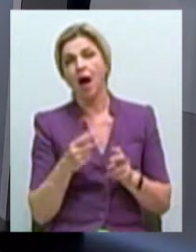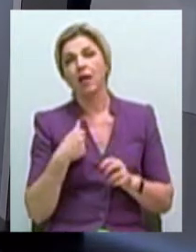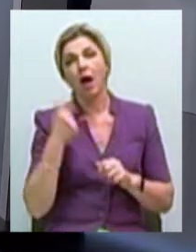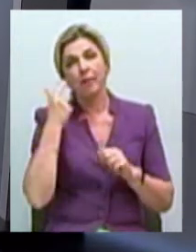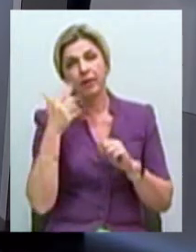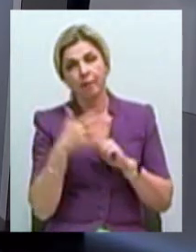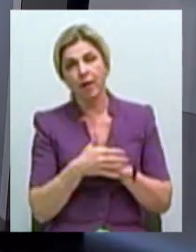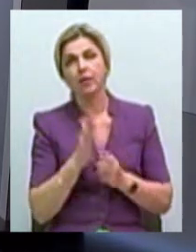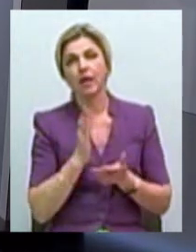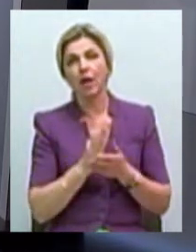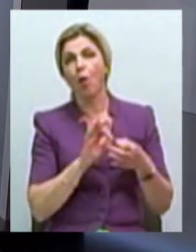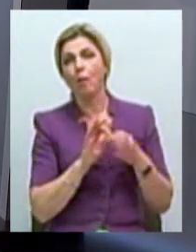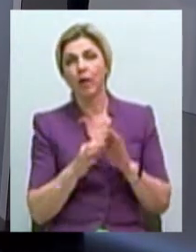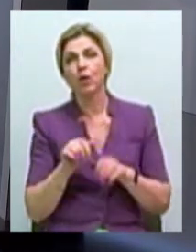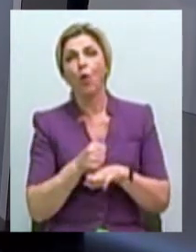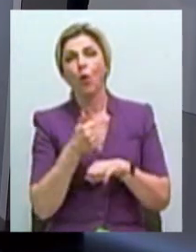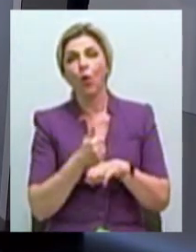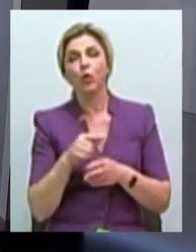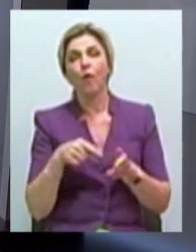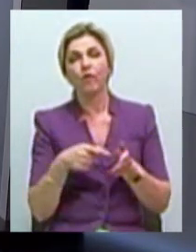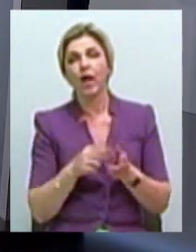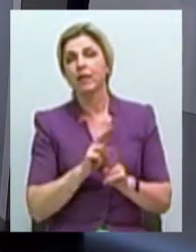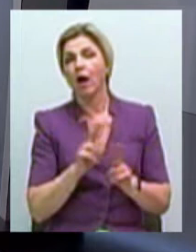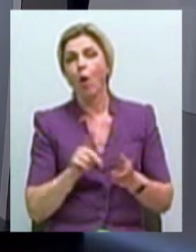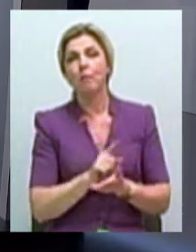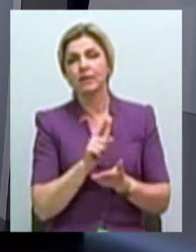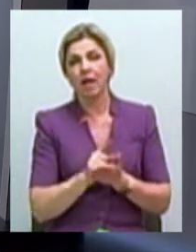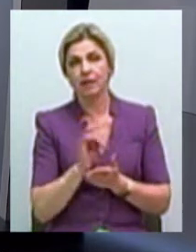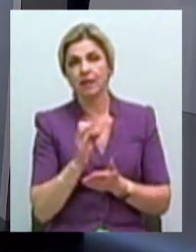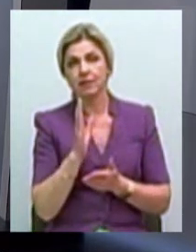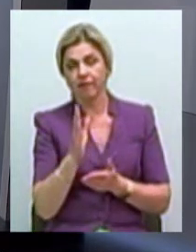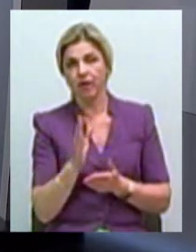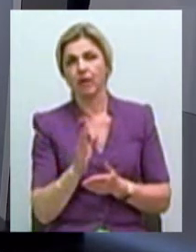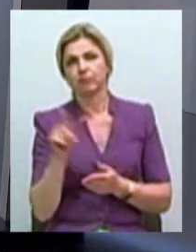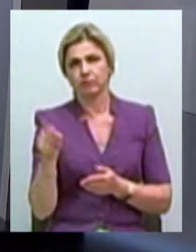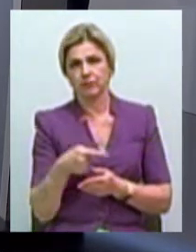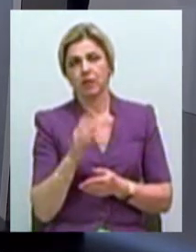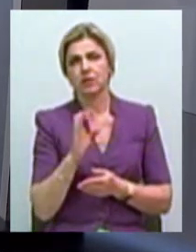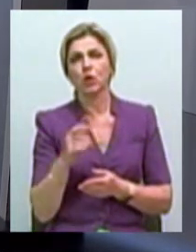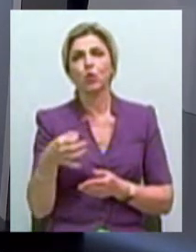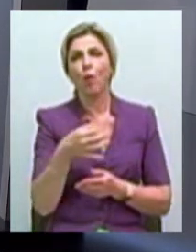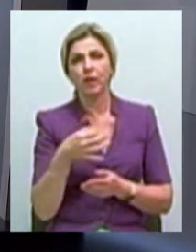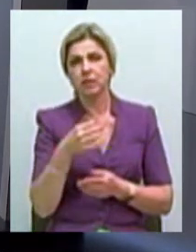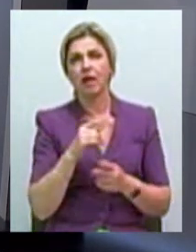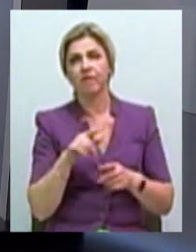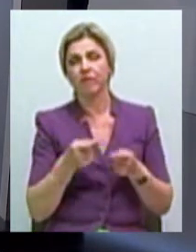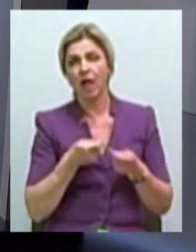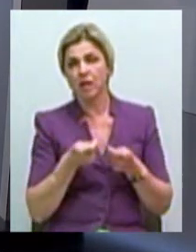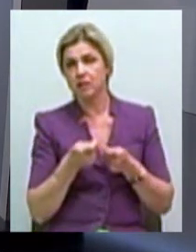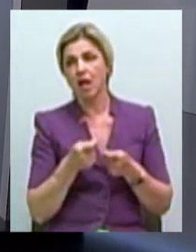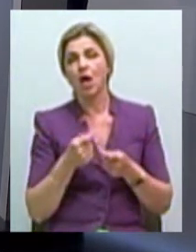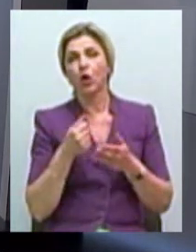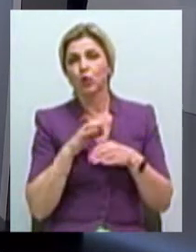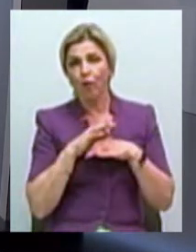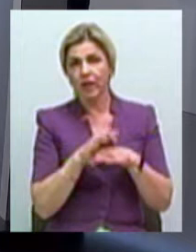і є коментарі міського голови, ніяких обязательств со сторони обласной власти, доведшись здання до такого состояния, нет.